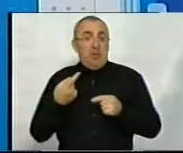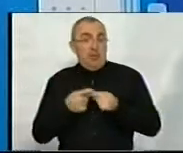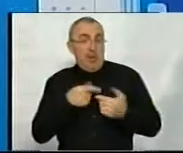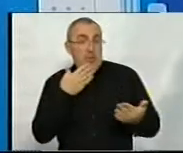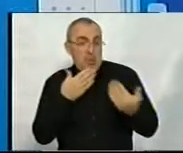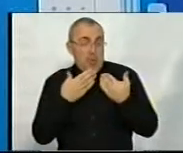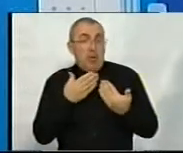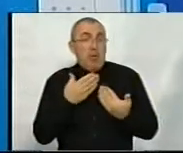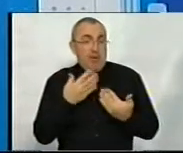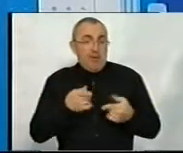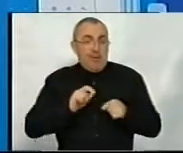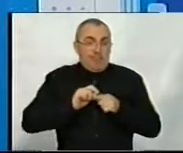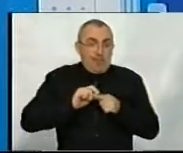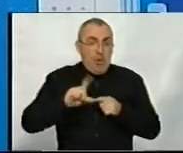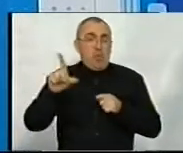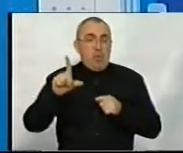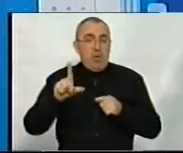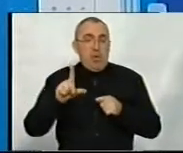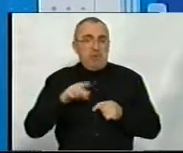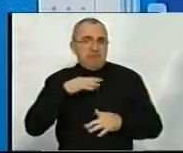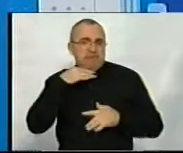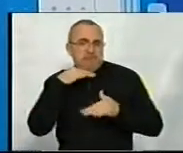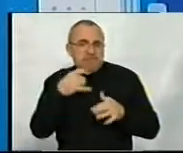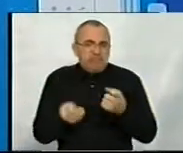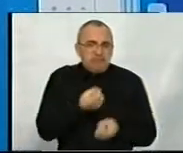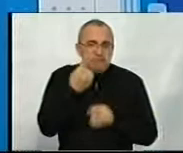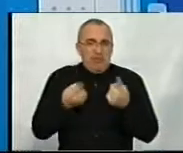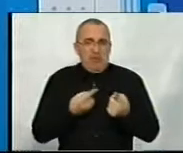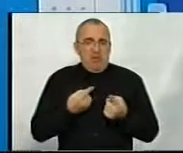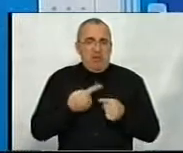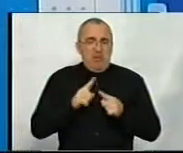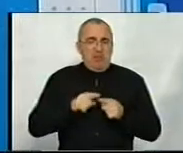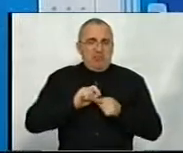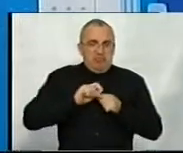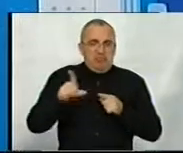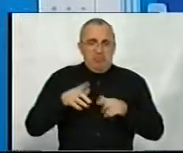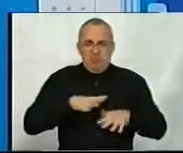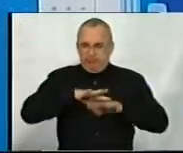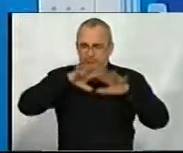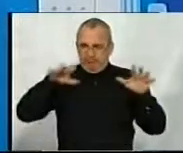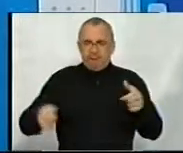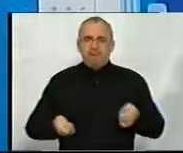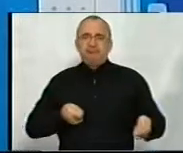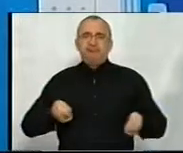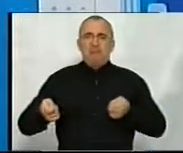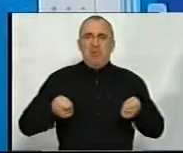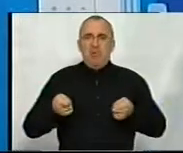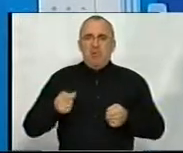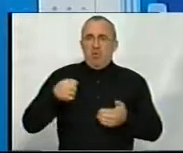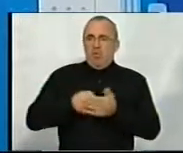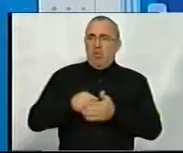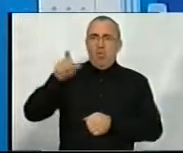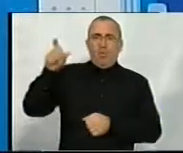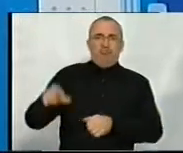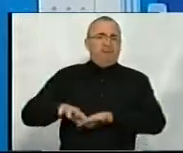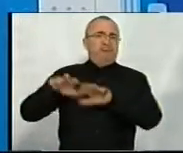позиція, вона і породжує агресивні прояви, вона породжує авторитарне ставлення до людини.